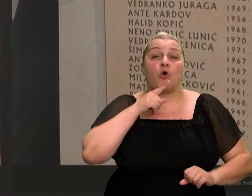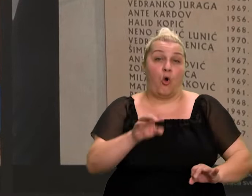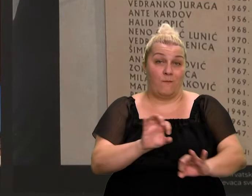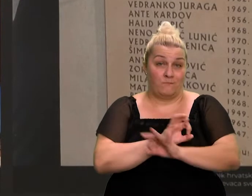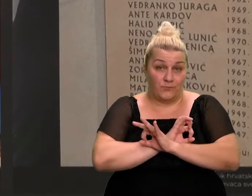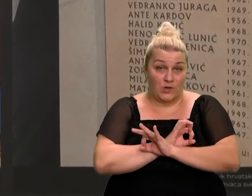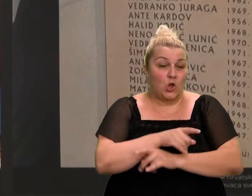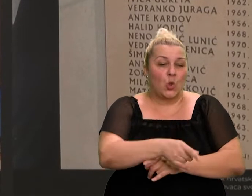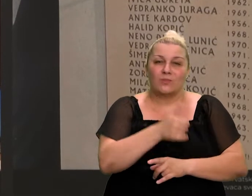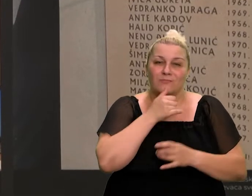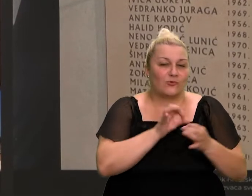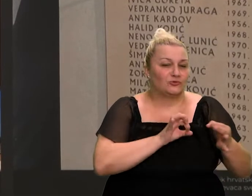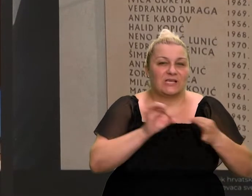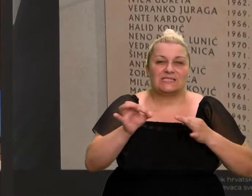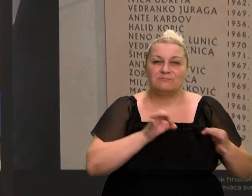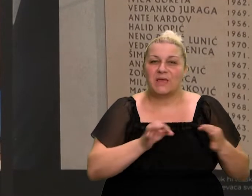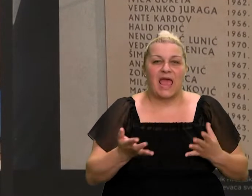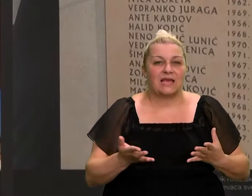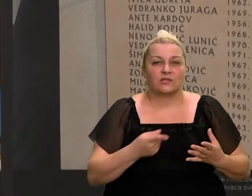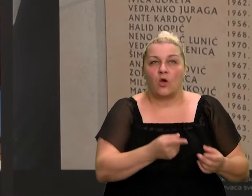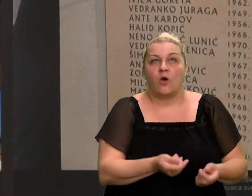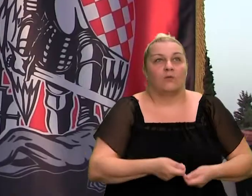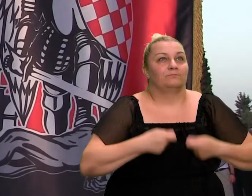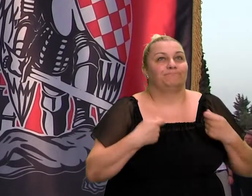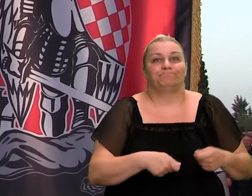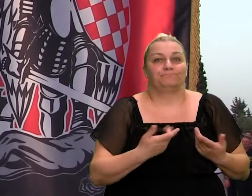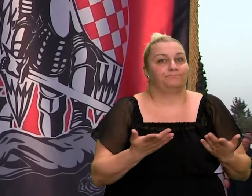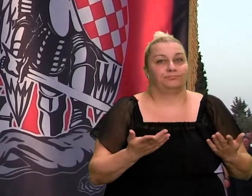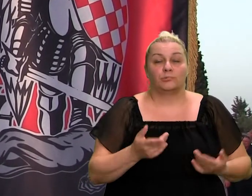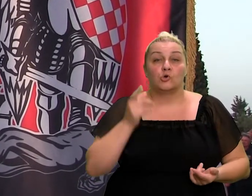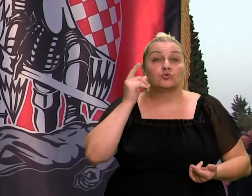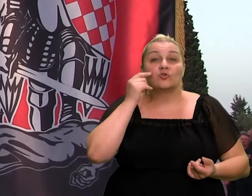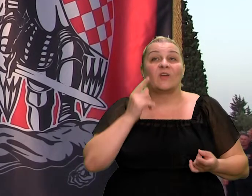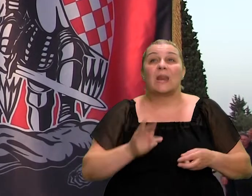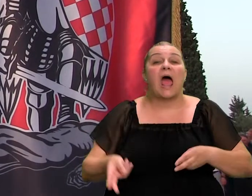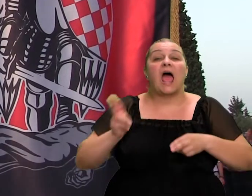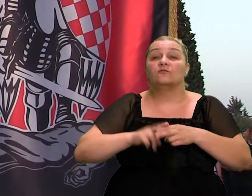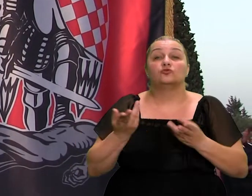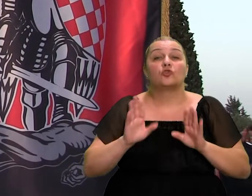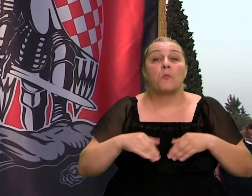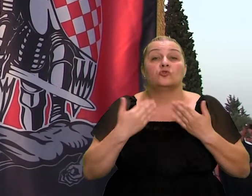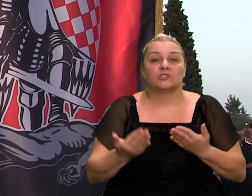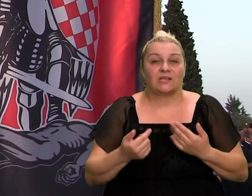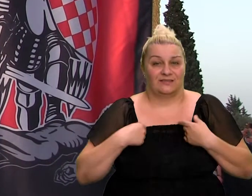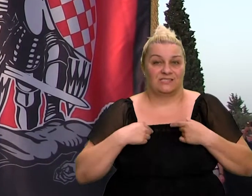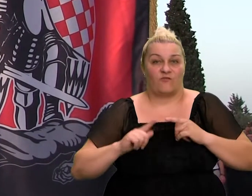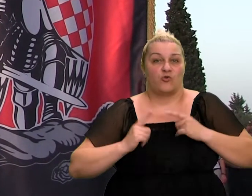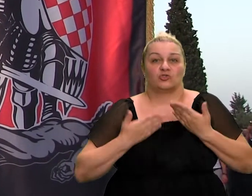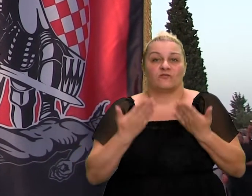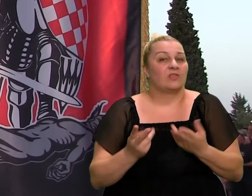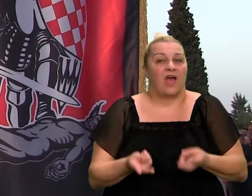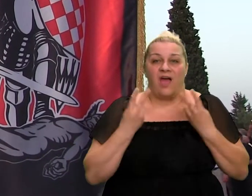nemjerljivo i to nema težine, nema onoga što čovjek može dati više od života. Mi ostali smo dali